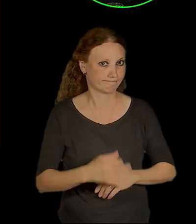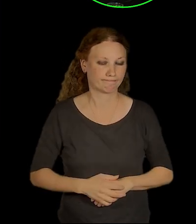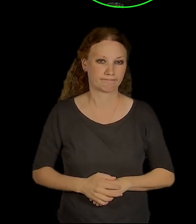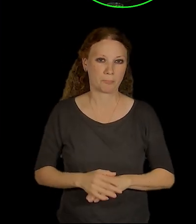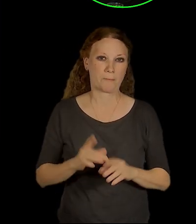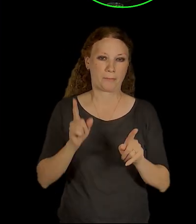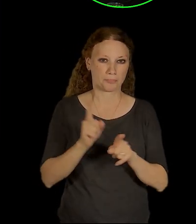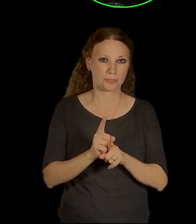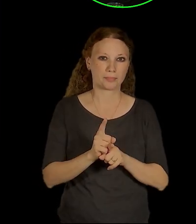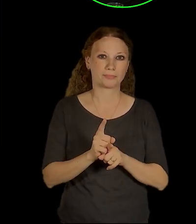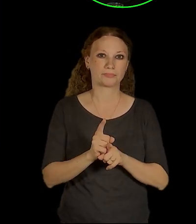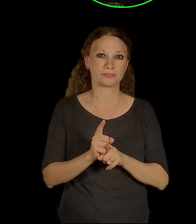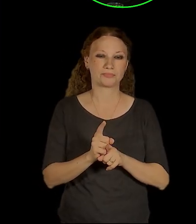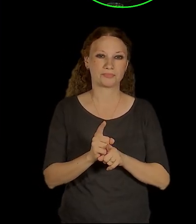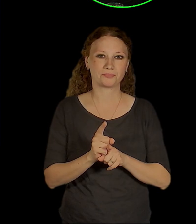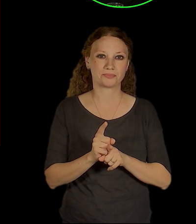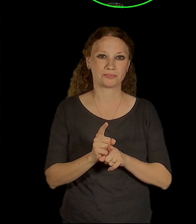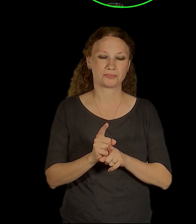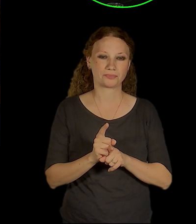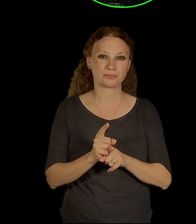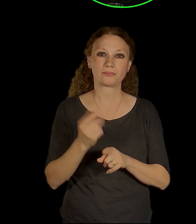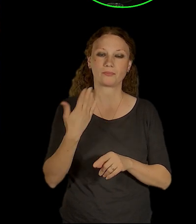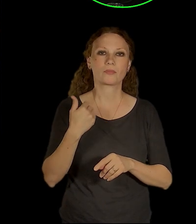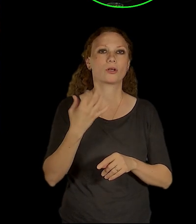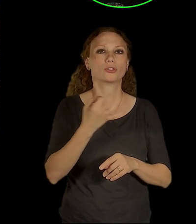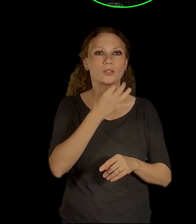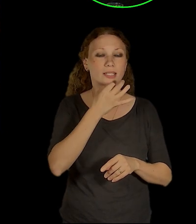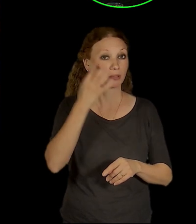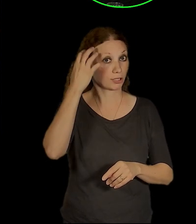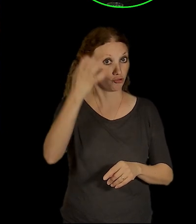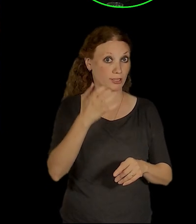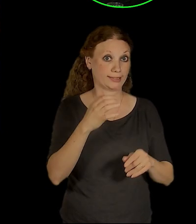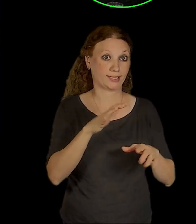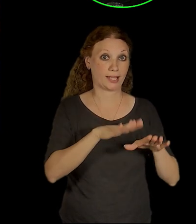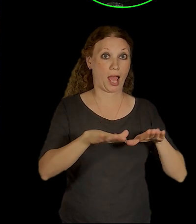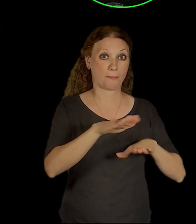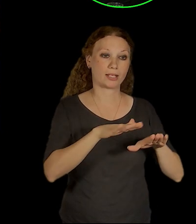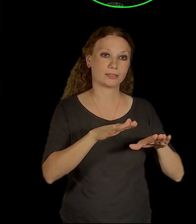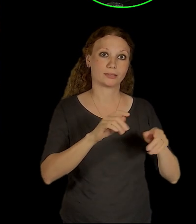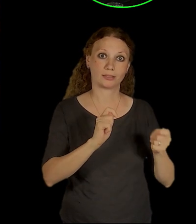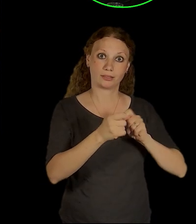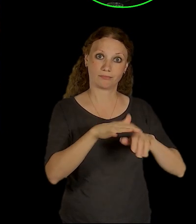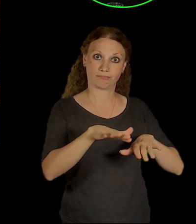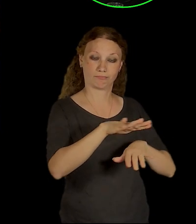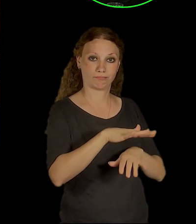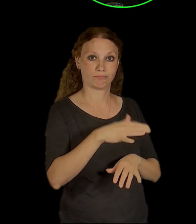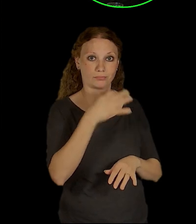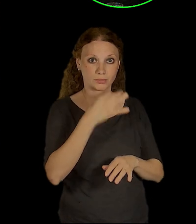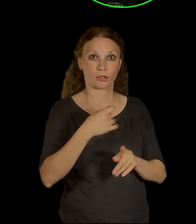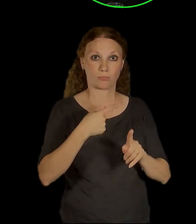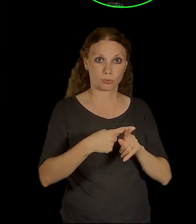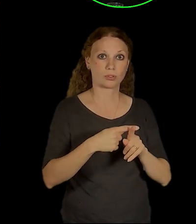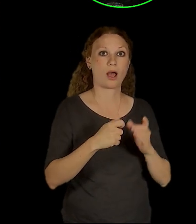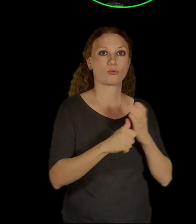knížecí v náměstí a co když se teda naplní plán přesunout ten autobusák